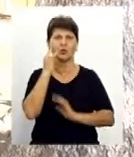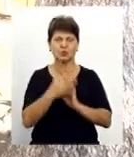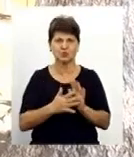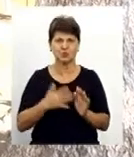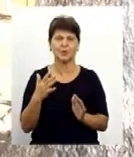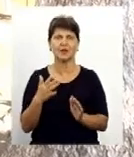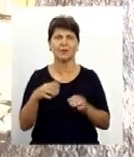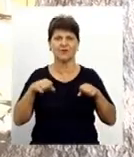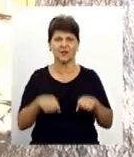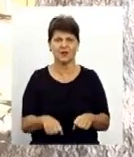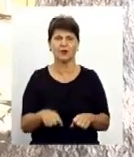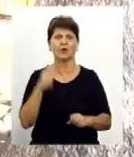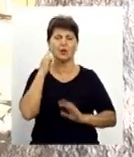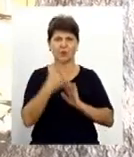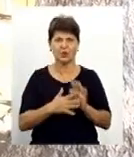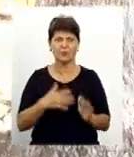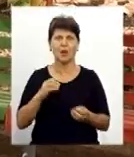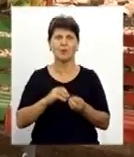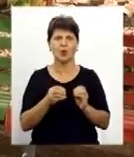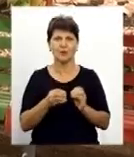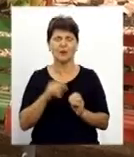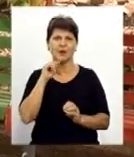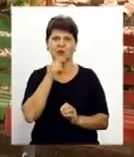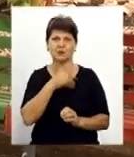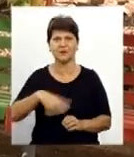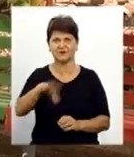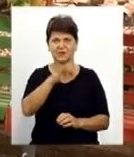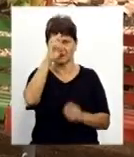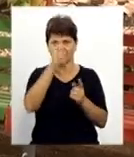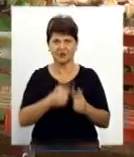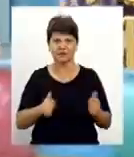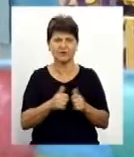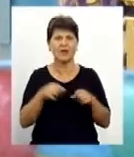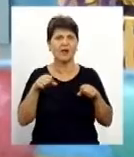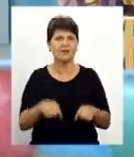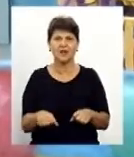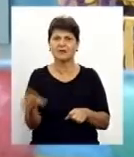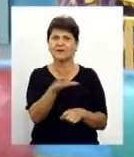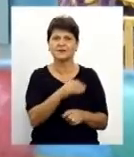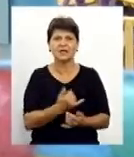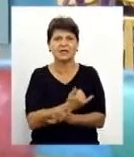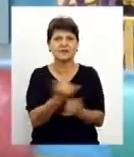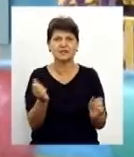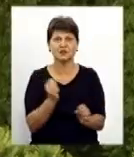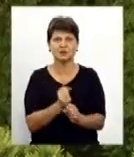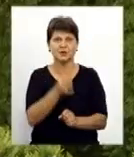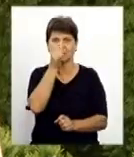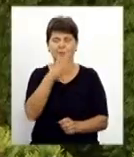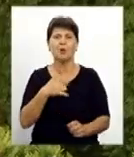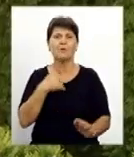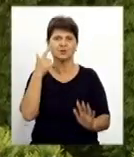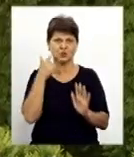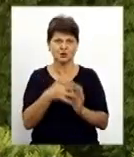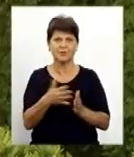проблемах всієї держави влада не може зробити все для всіх. Ми з розумінням ставимося до цього,